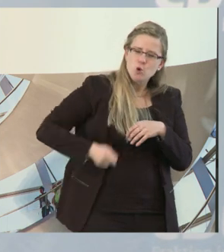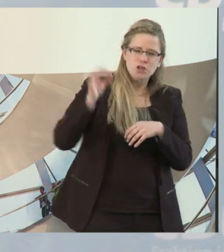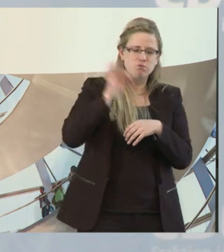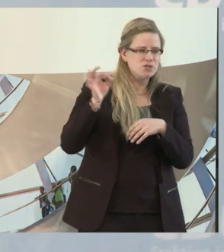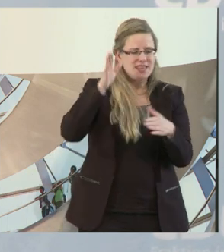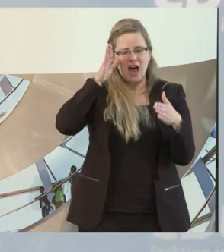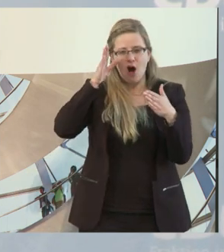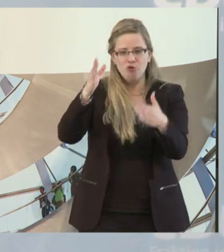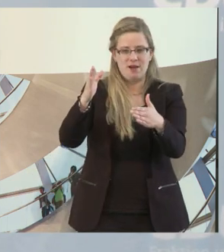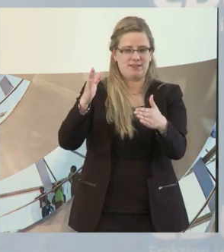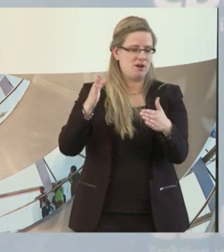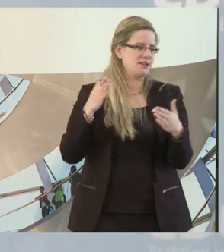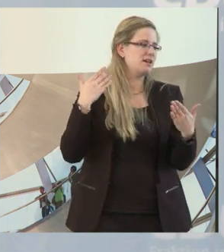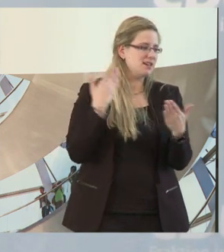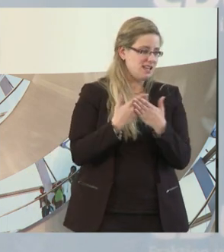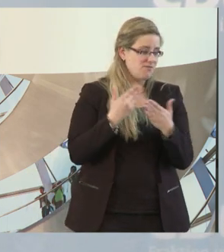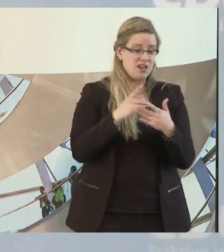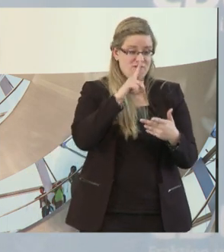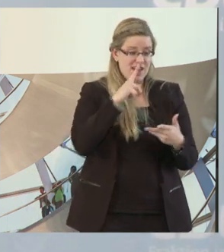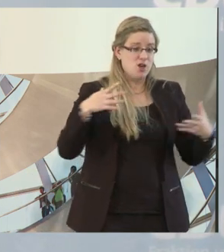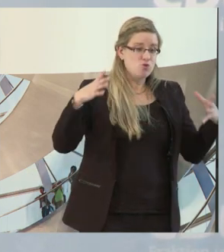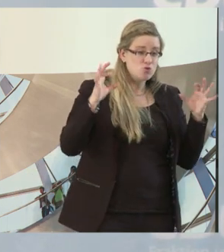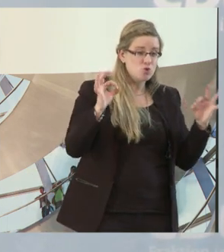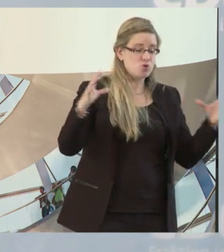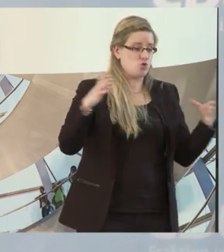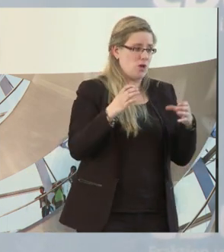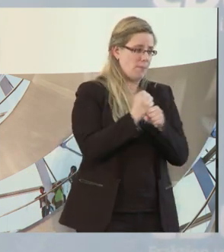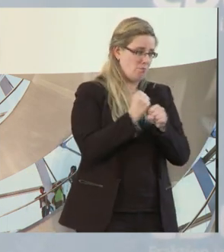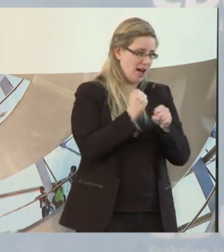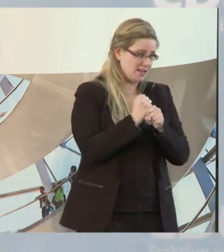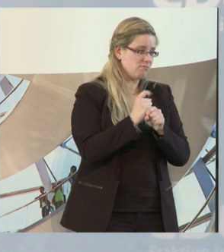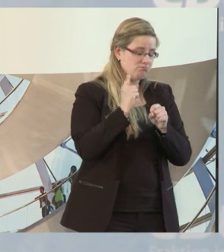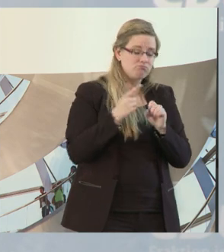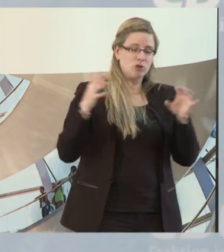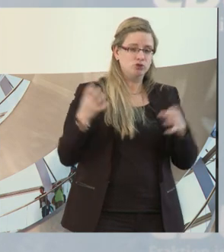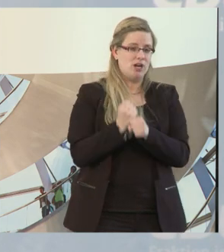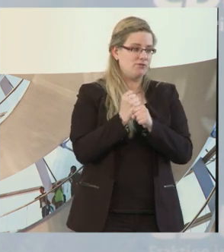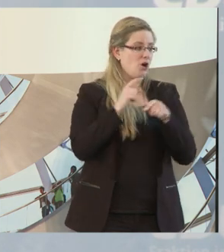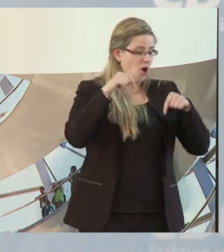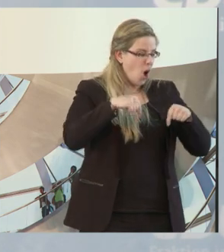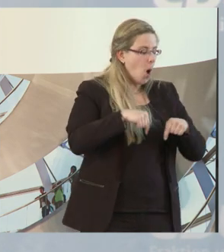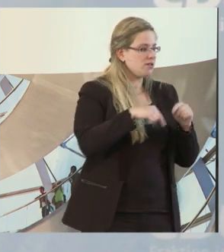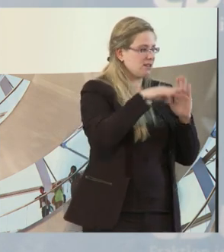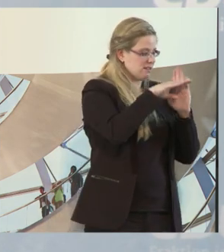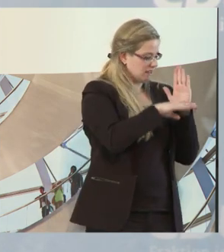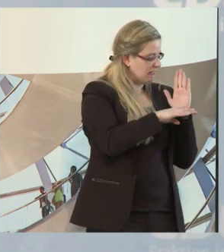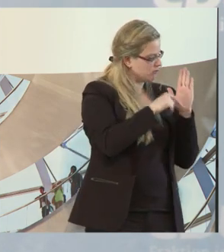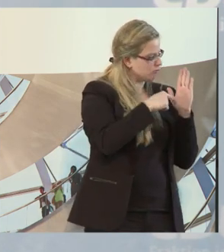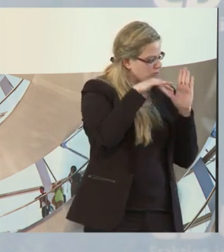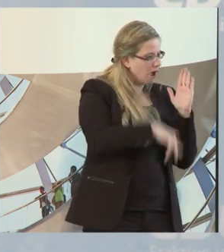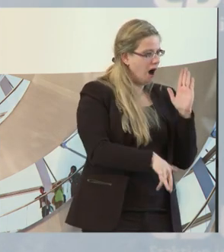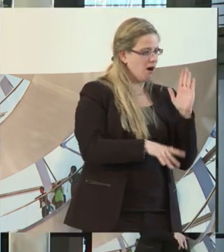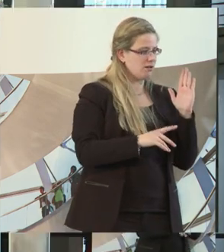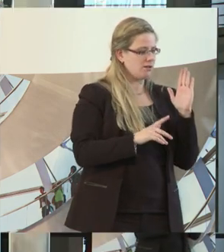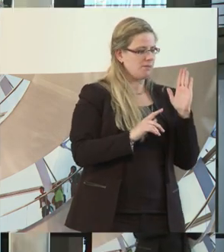ich glaube, dass im Verbund da ganz viel möglich ist. Schon heute mit den heutigen Gesetzen. Ich glaube, wir haben ein Handlungsproblem, gar nicht so sehr ein Denkproblem.